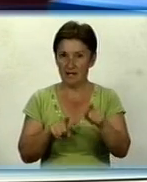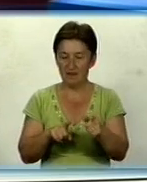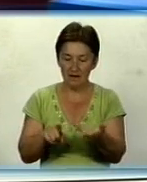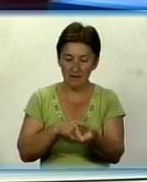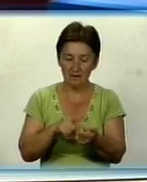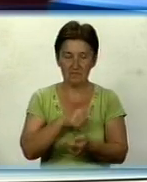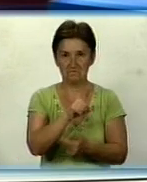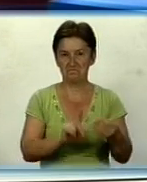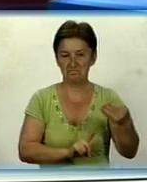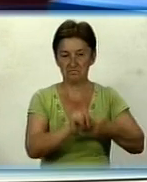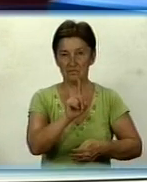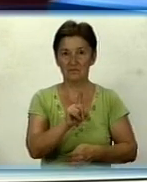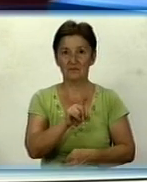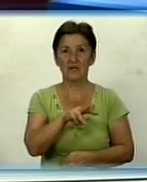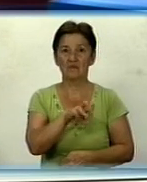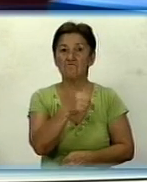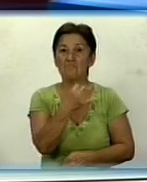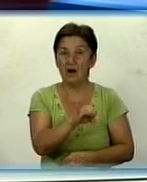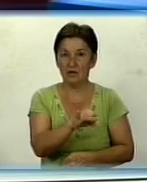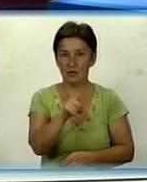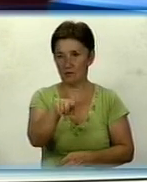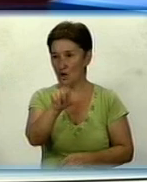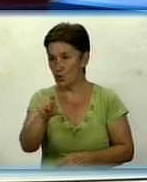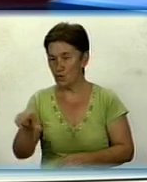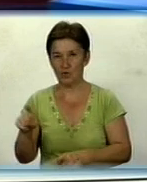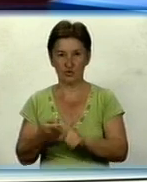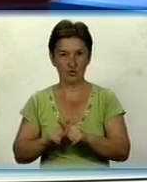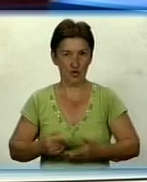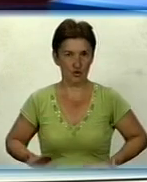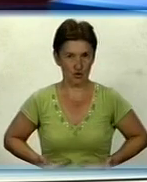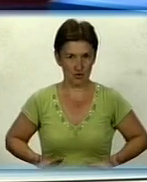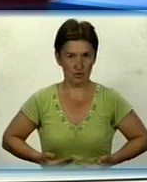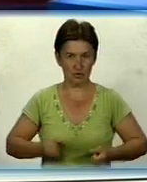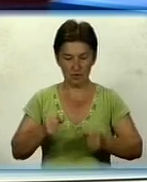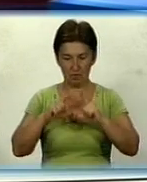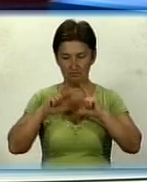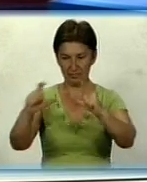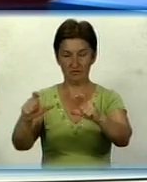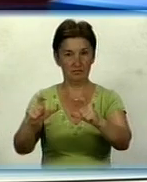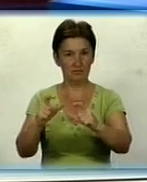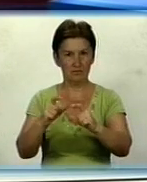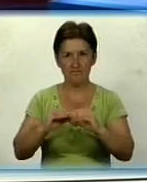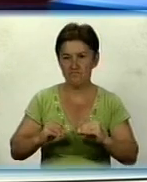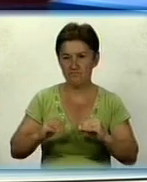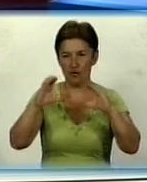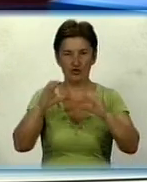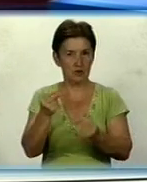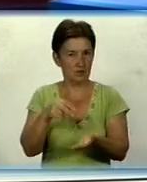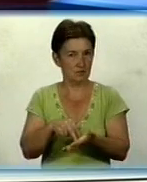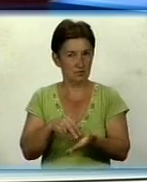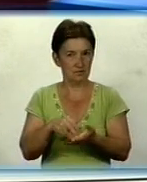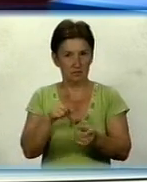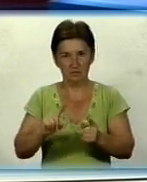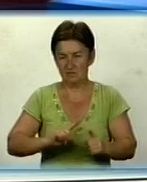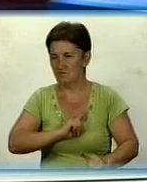«Одоканал» запровадив у травні. Тоді люди, особливо ті, що мешкають у приватних будинках, отримали рахунки зі значно більшими сумами. Це викликало